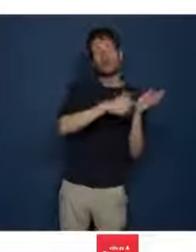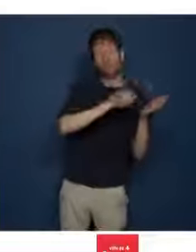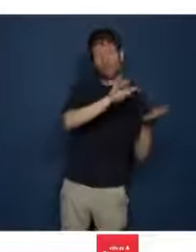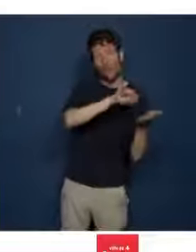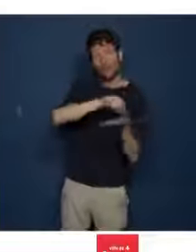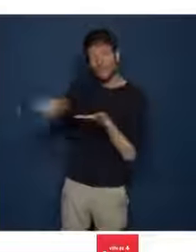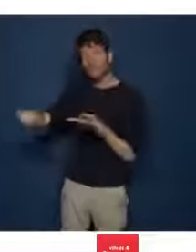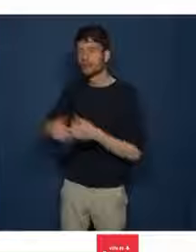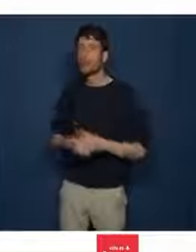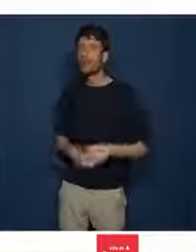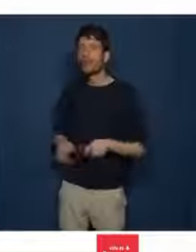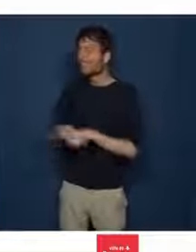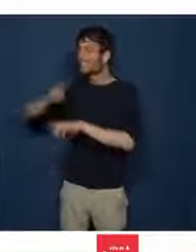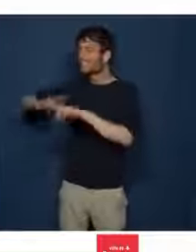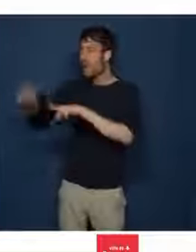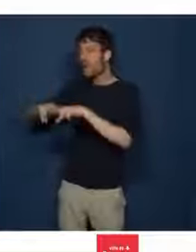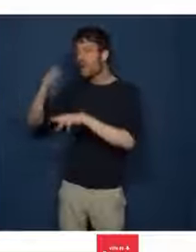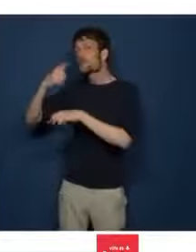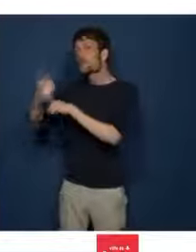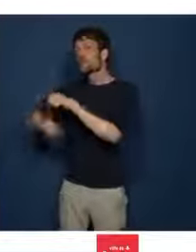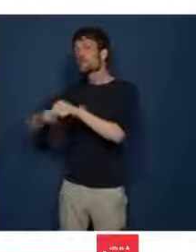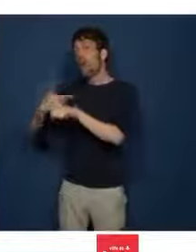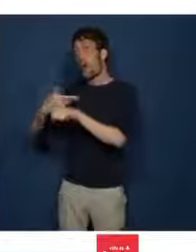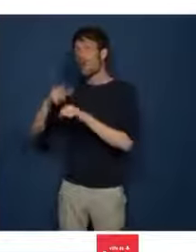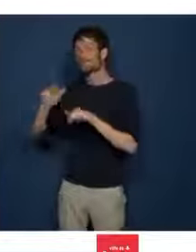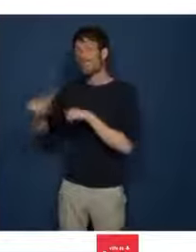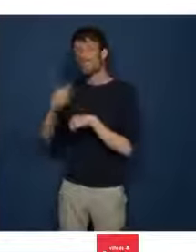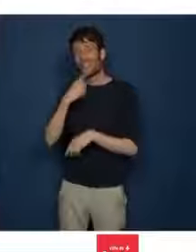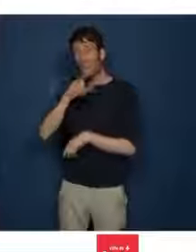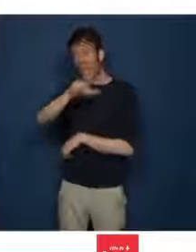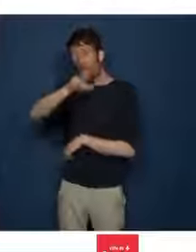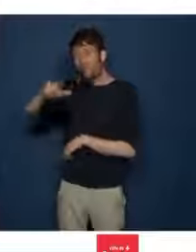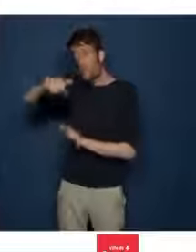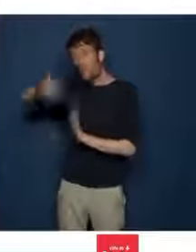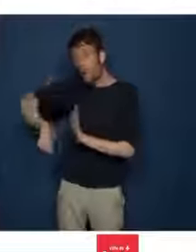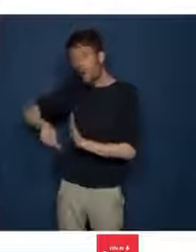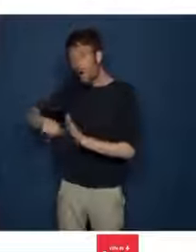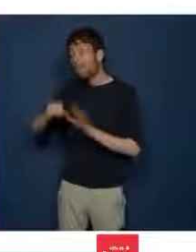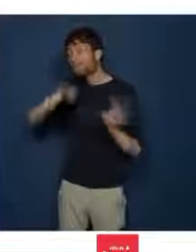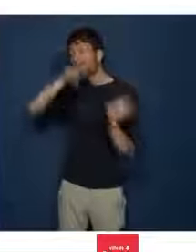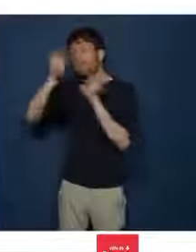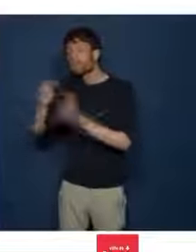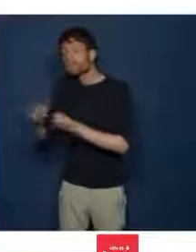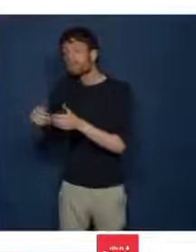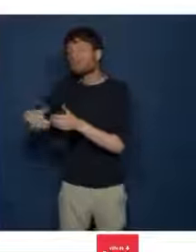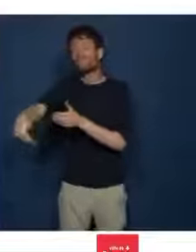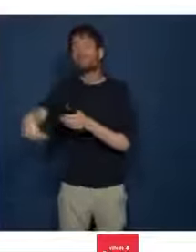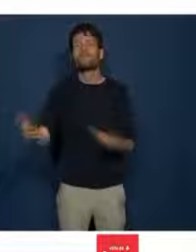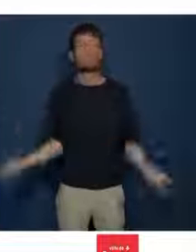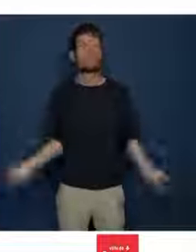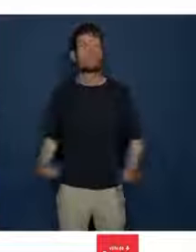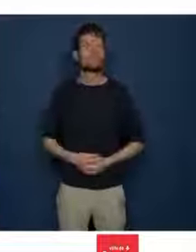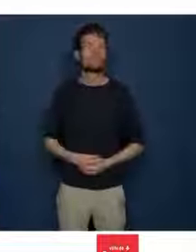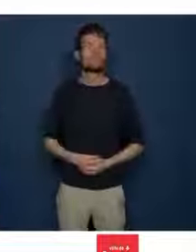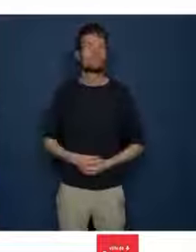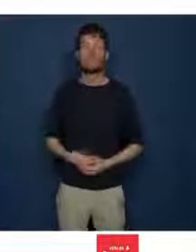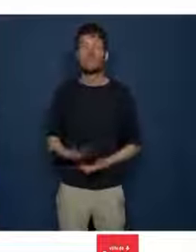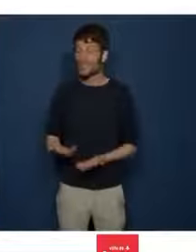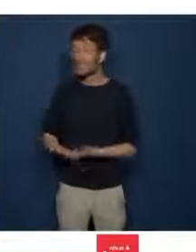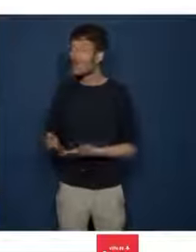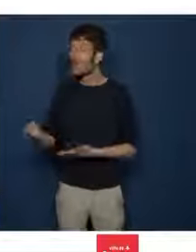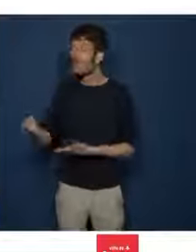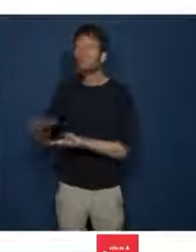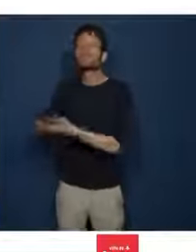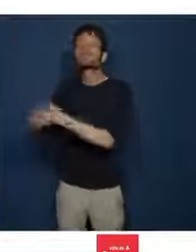devoir durer deux années. 22 mois d'incertitude s'ouvrent donc devant nous. Que deviendront-ils avant que la